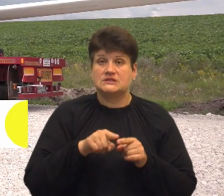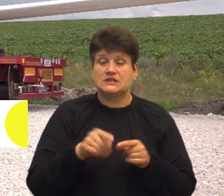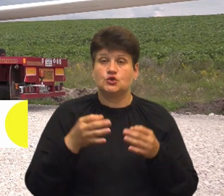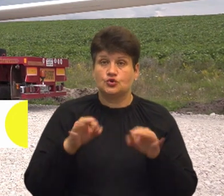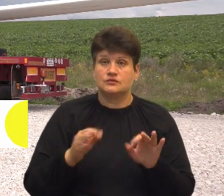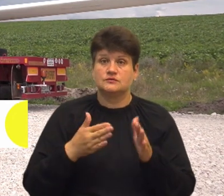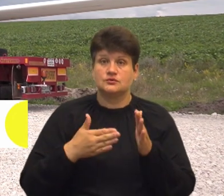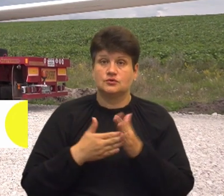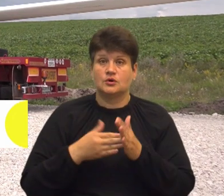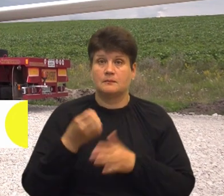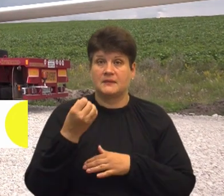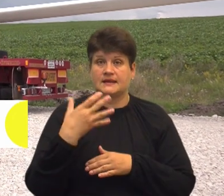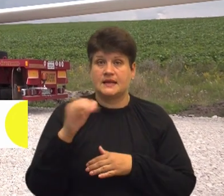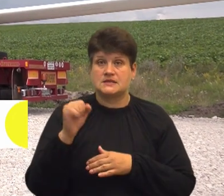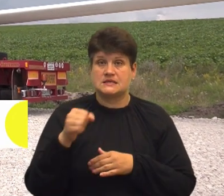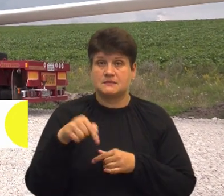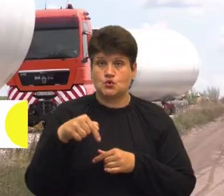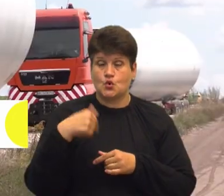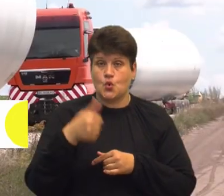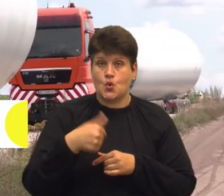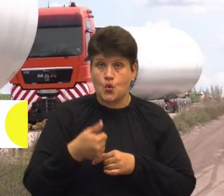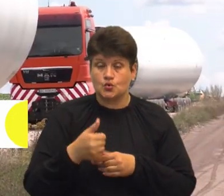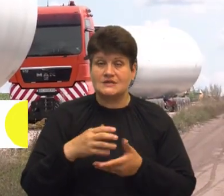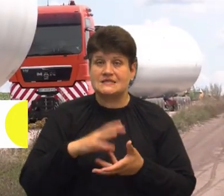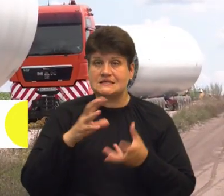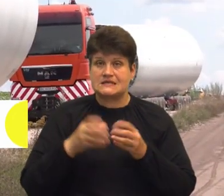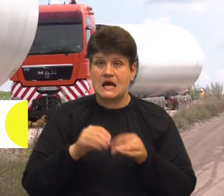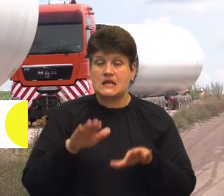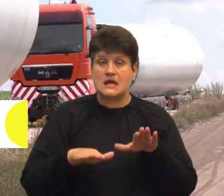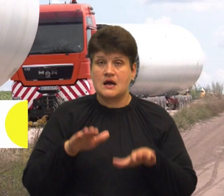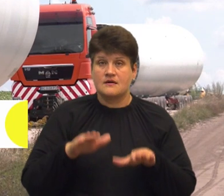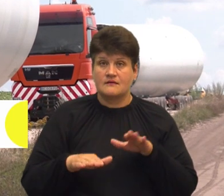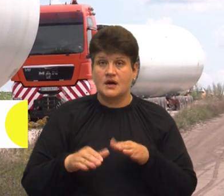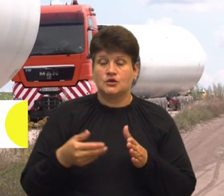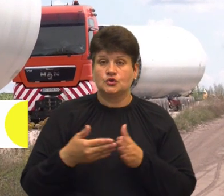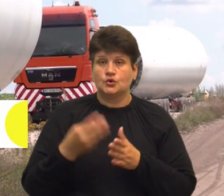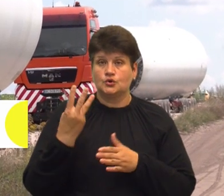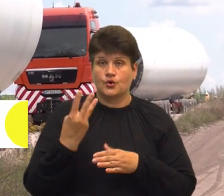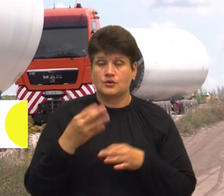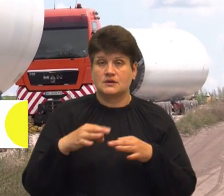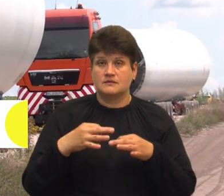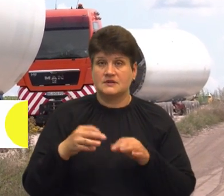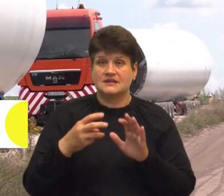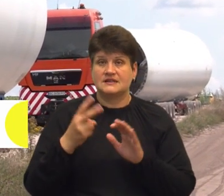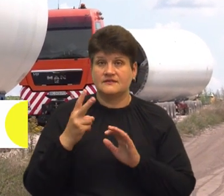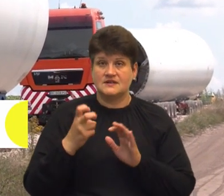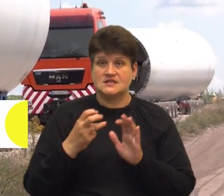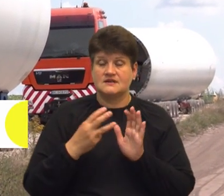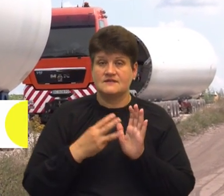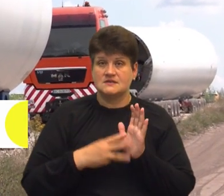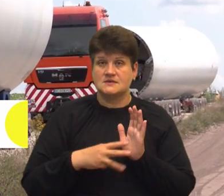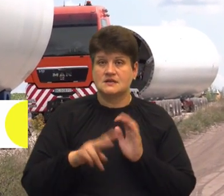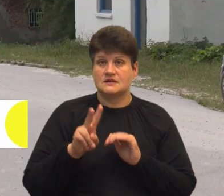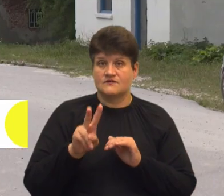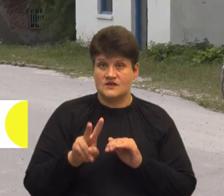діє до 15 серпня цього року Загальна вага вантажу та трьох транспортних засобів – 282,5